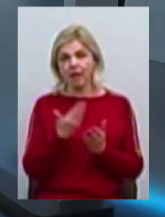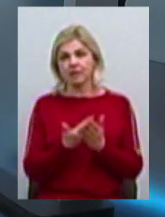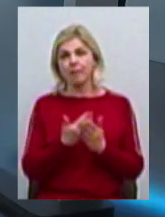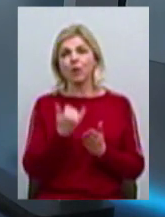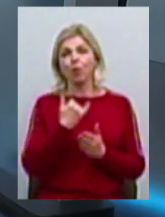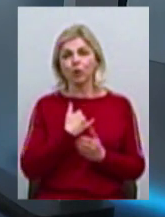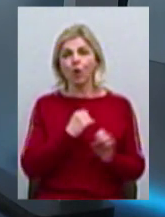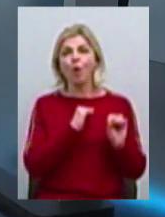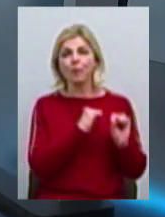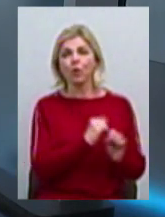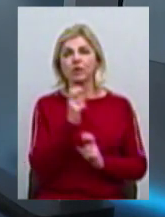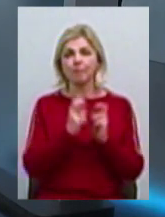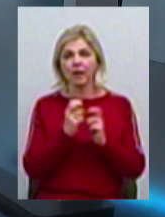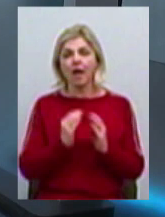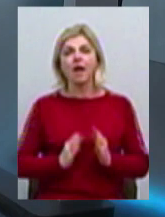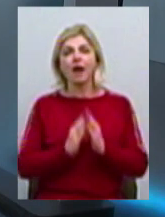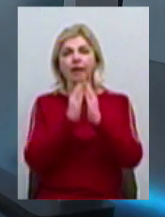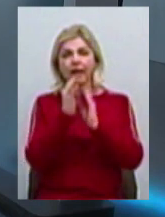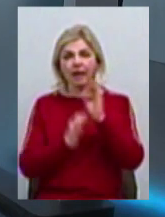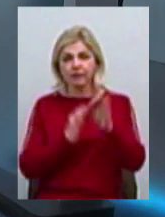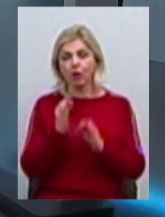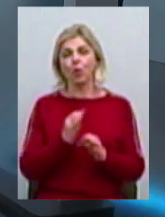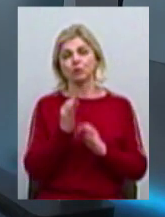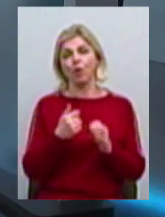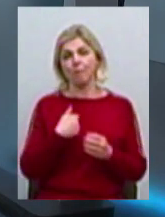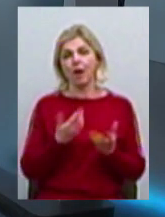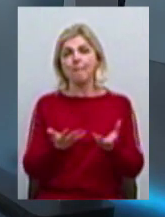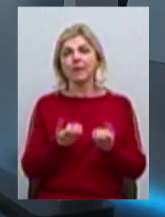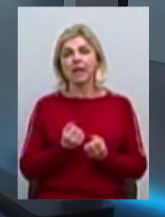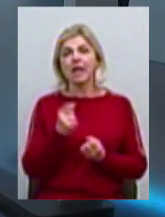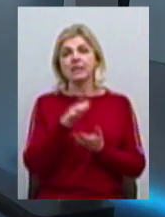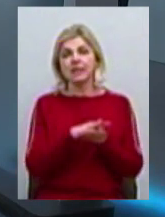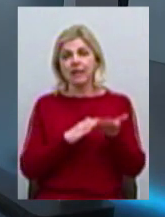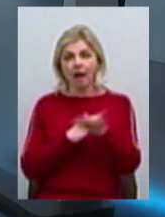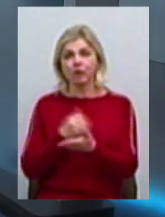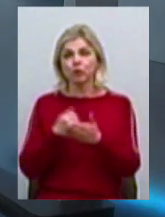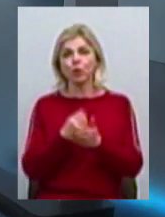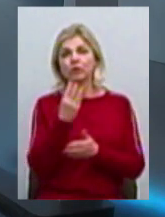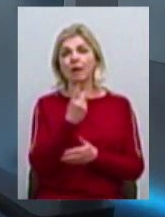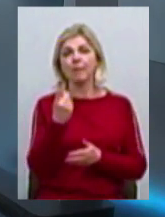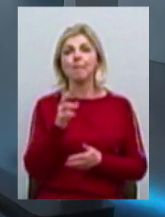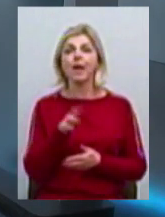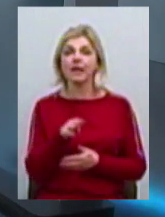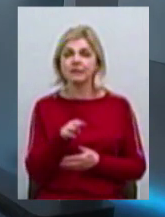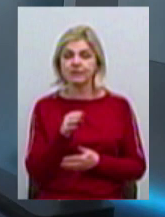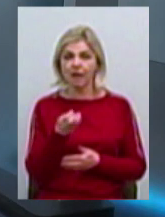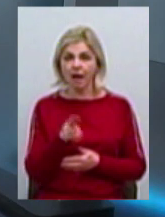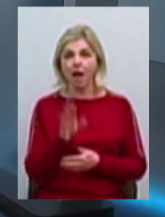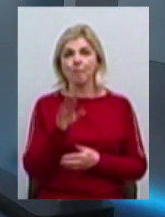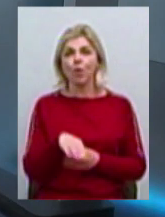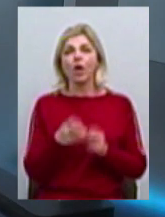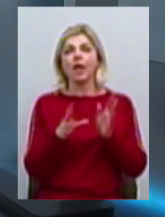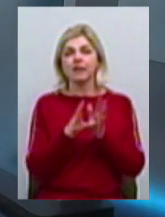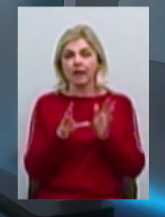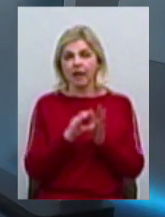по оборонній промисловості, по ракетній, по космосу, ми приймаємо заявки до 31 березня. Далі вже у нас будуть енергетика,